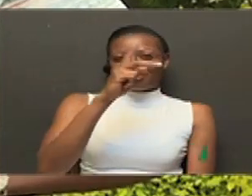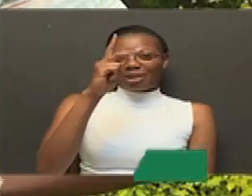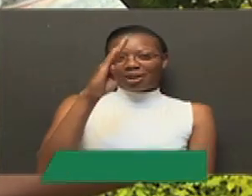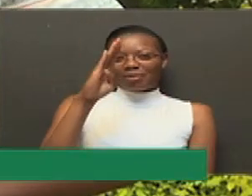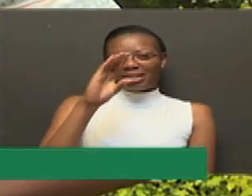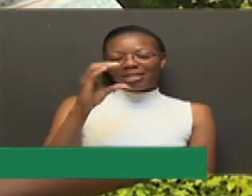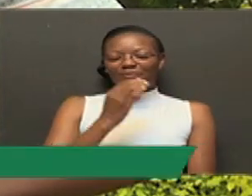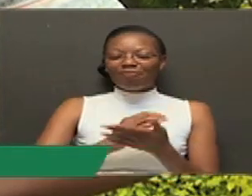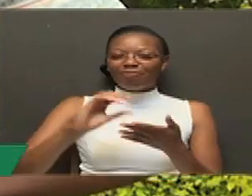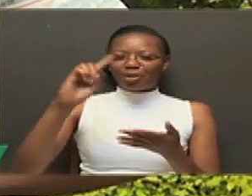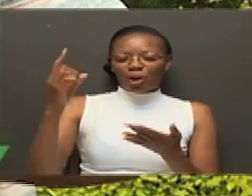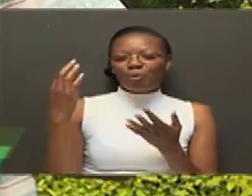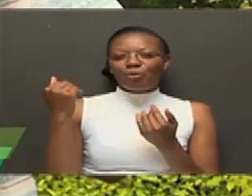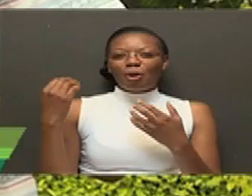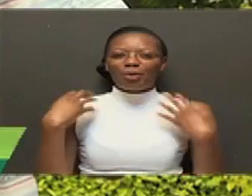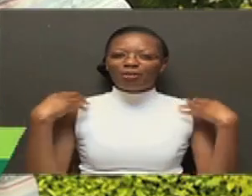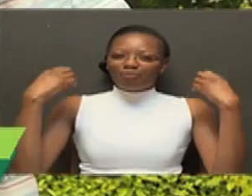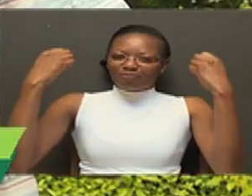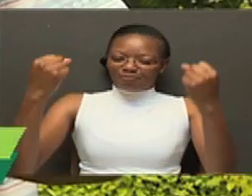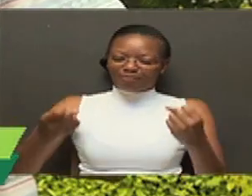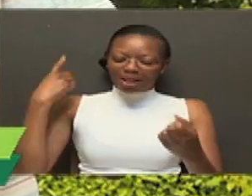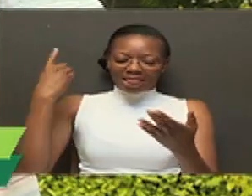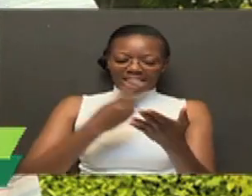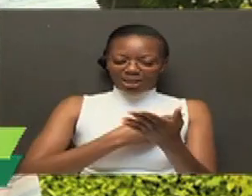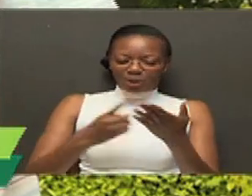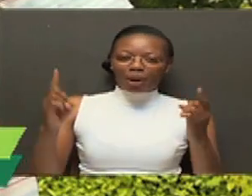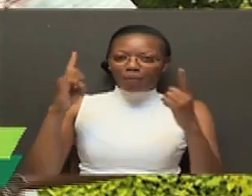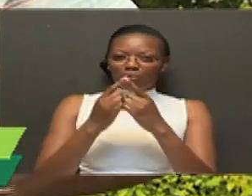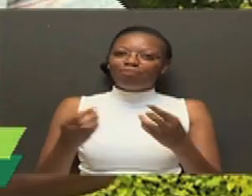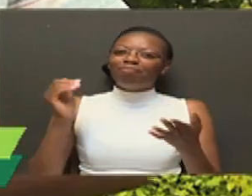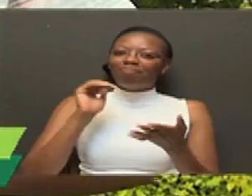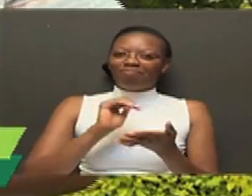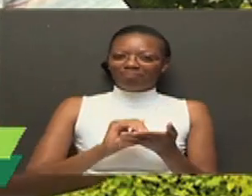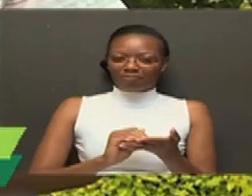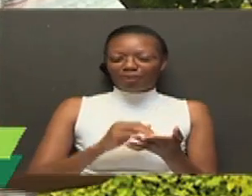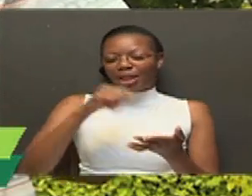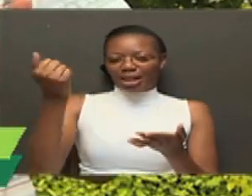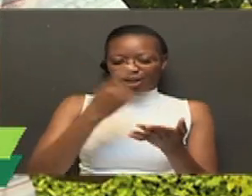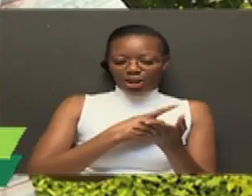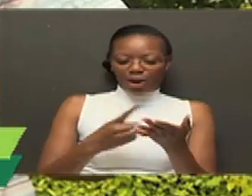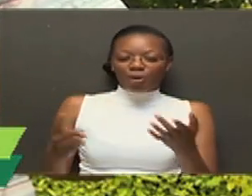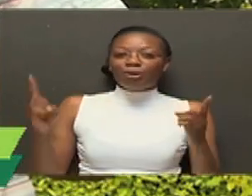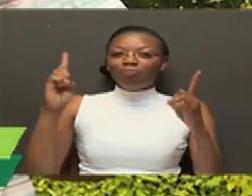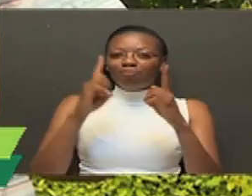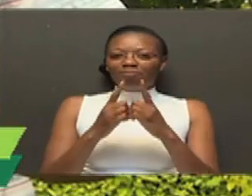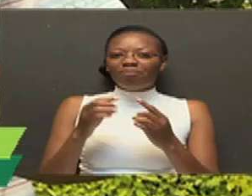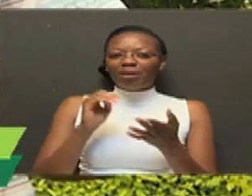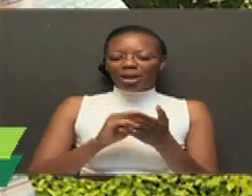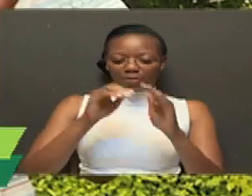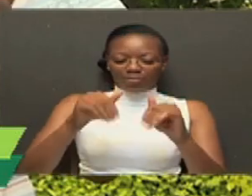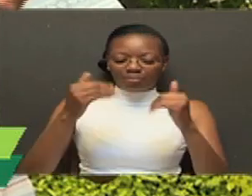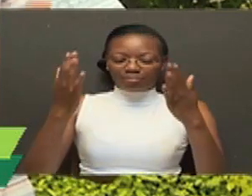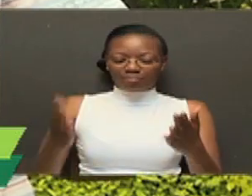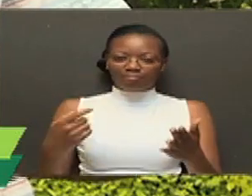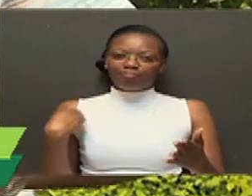KBC Channel 1 Ni kitumai kwa mba hubu eri wa afya tango wiki ili opita tulipu kwa pamoja Ni wiki nyingine ambapo tunakutana kwenye